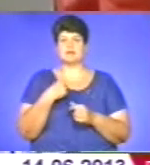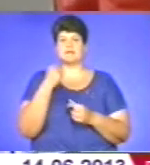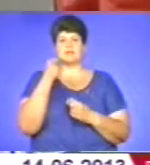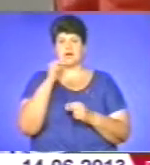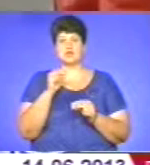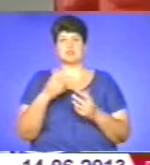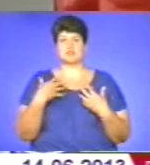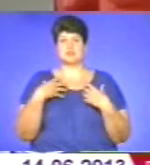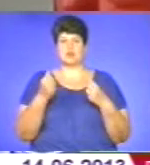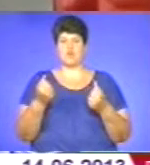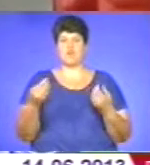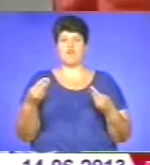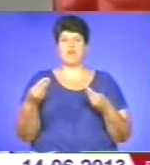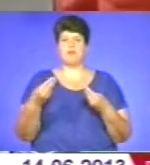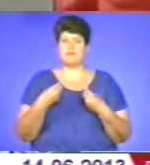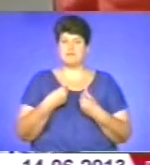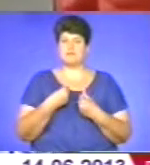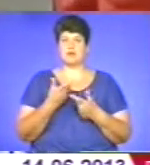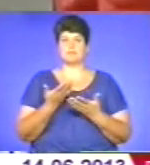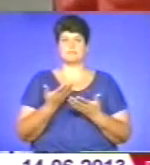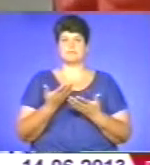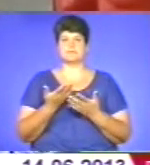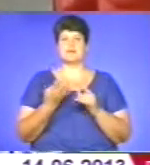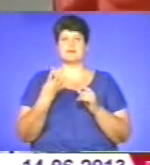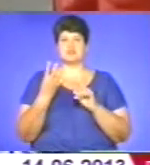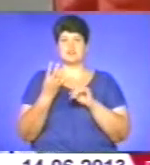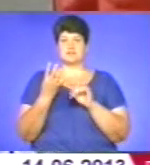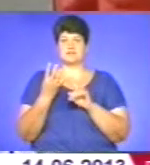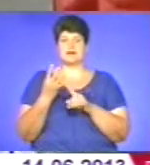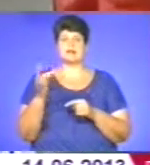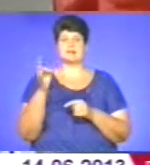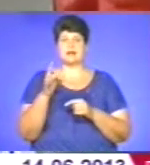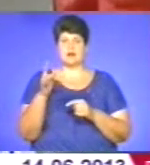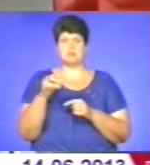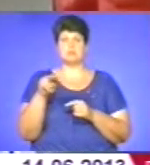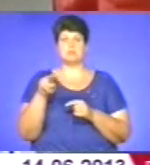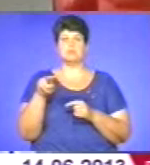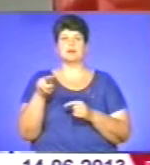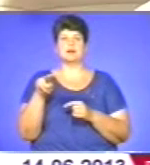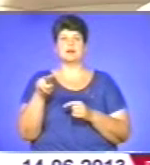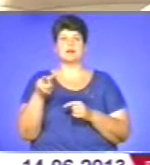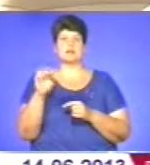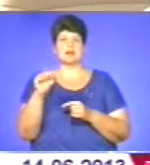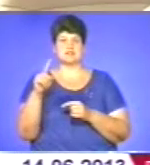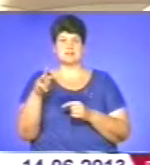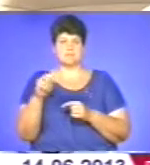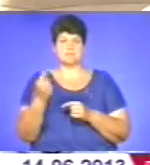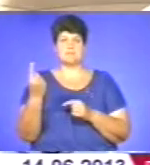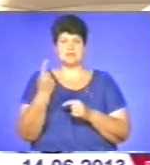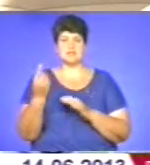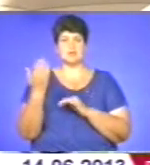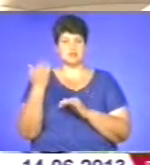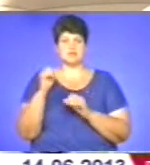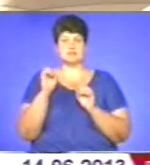'я впливає. А який раз вже здавете? Четвертий. На плазмі перший, я до того кров здавала. Корисно може чи не